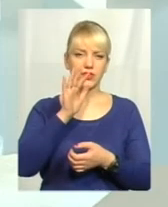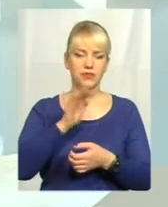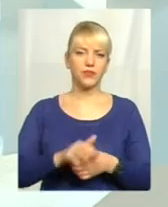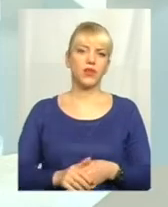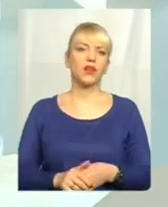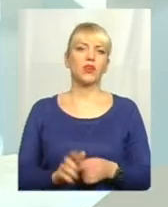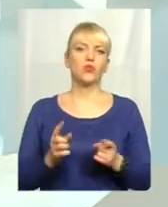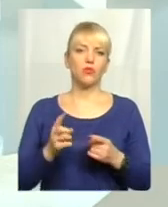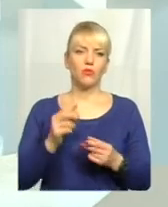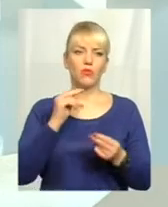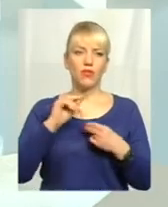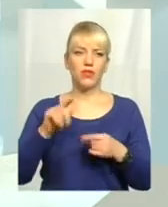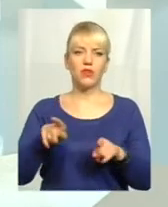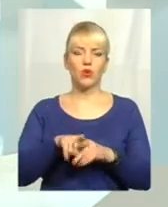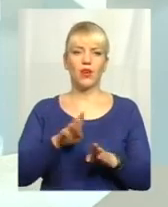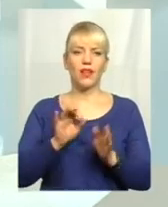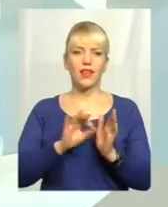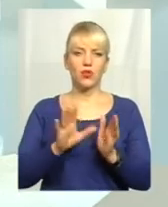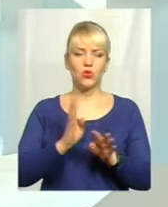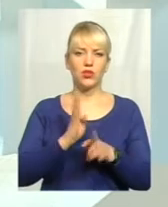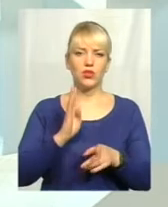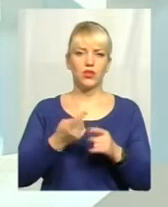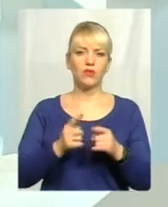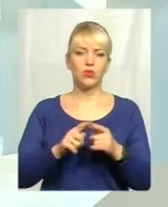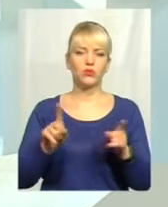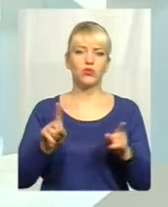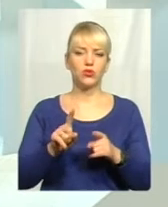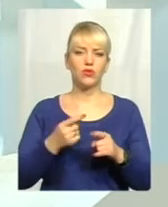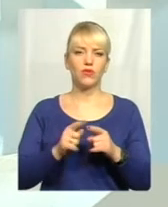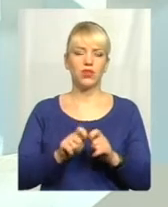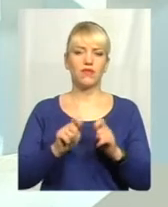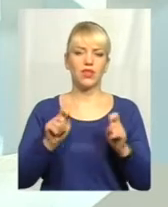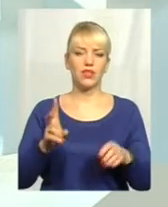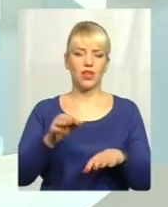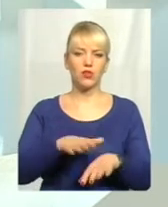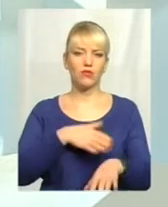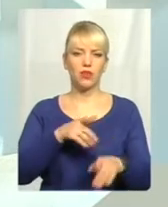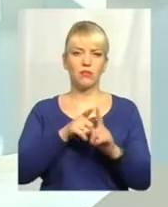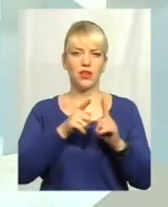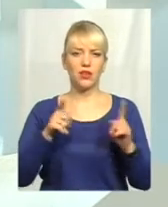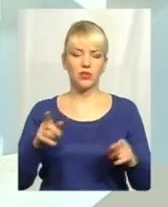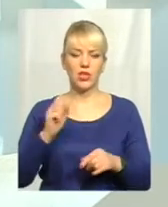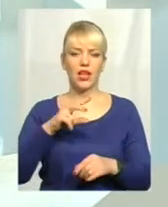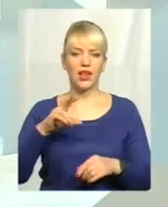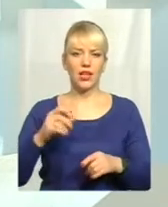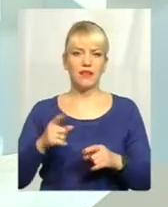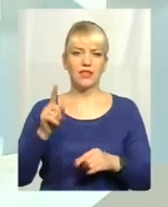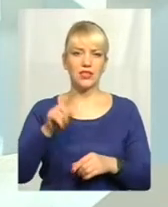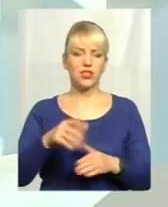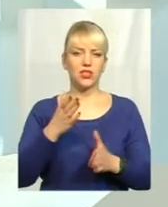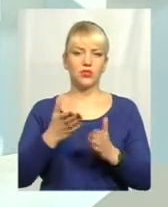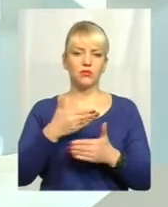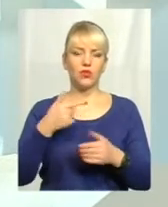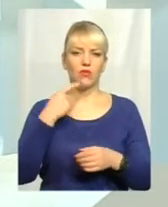принципі, переваги такої електронної черги є в тому, що вона відкривається трошечки на довший період. Але, все ж таки, якщо ми